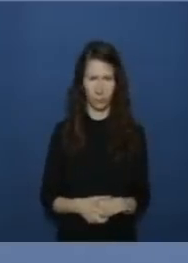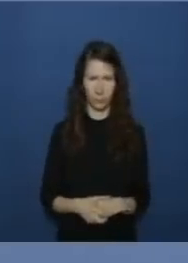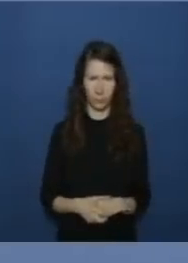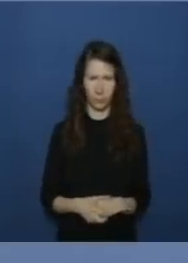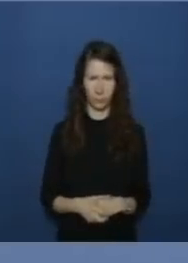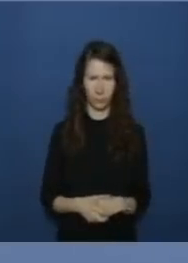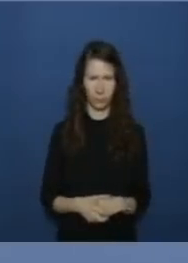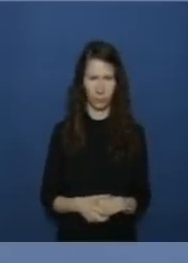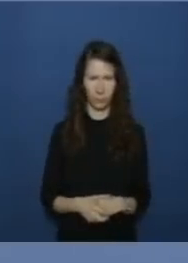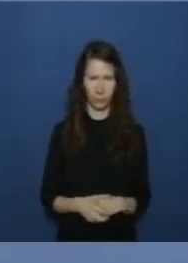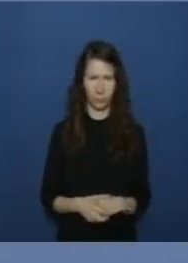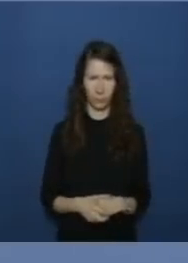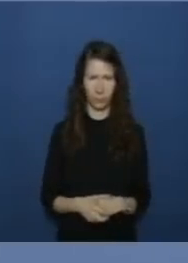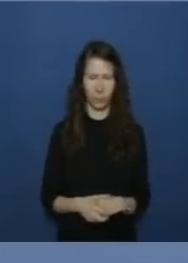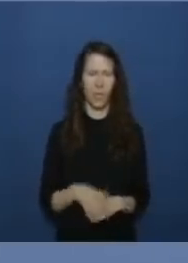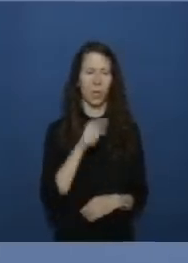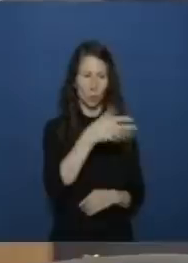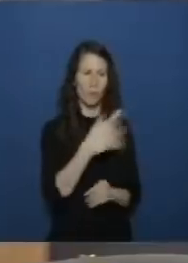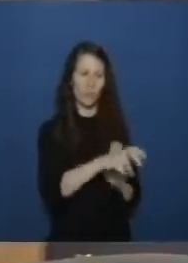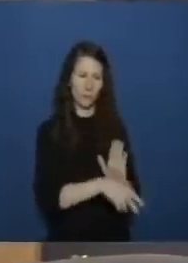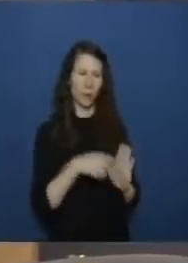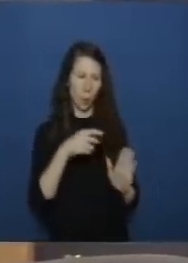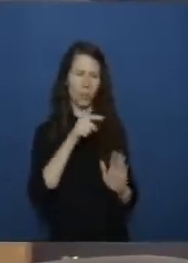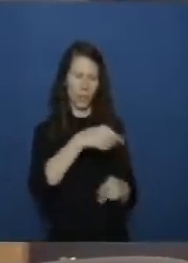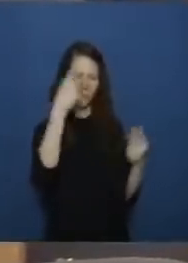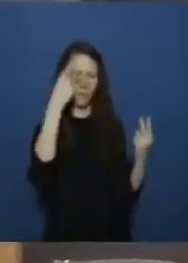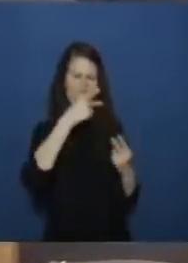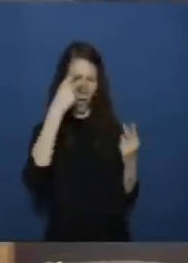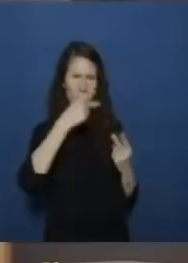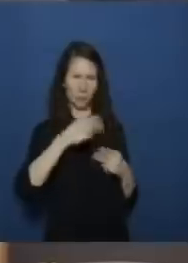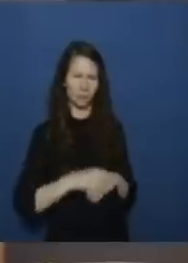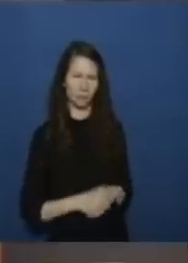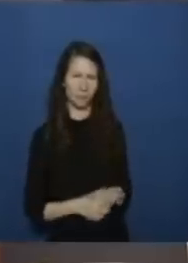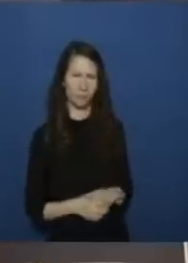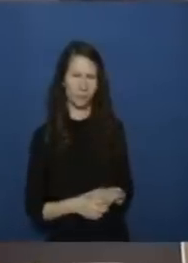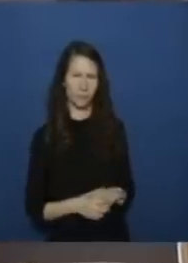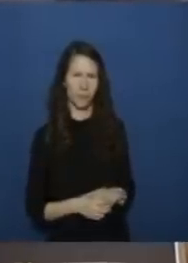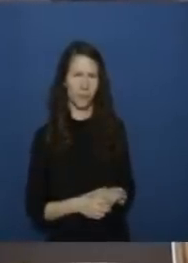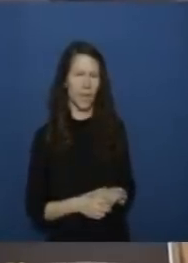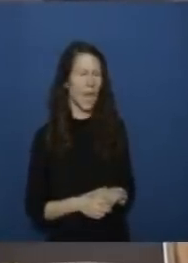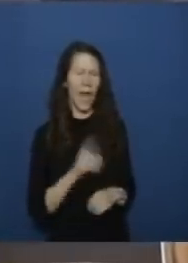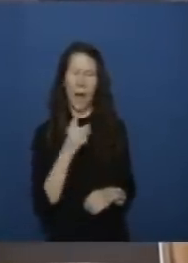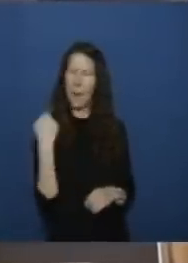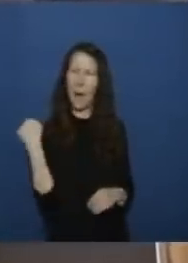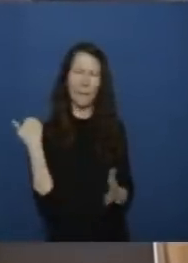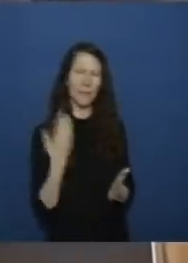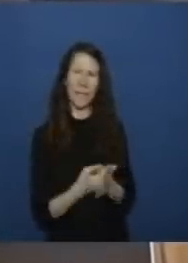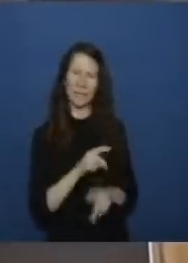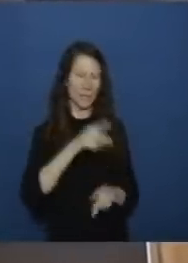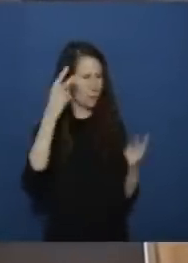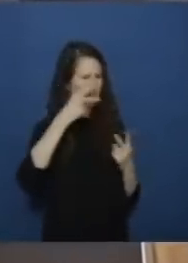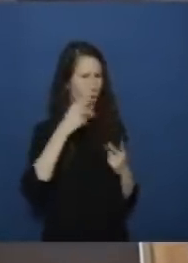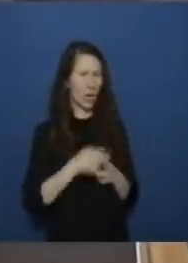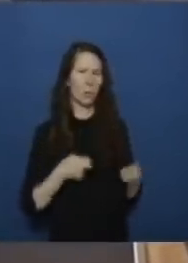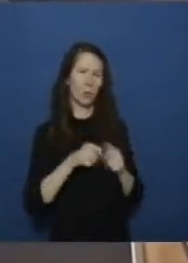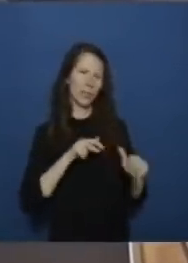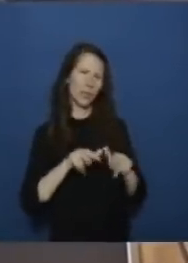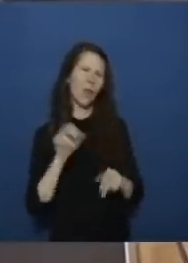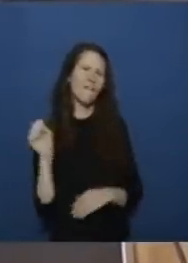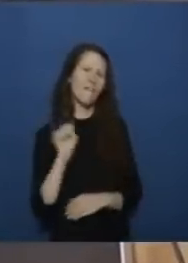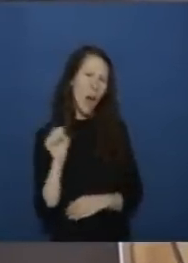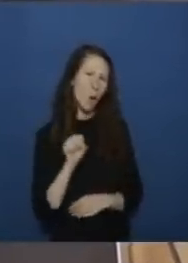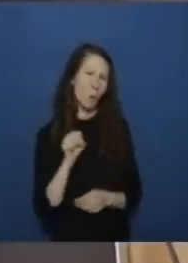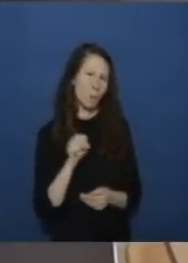die wiederholung habe ich verstanden ich verstehe gleich wohl immer noch nicht warum akzeptiert die bundesregierung